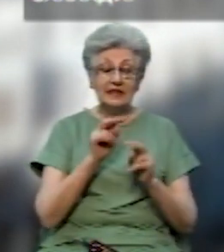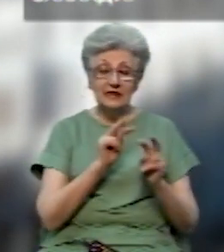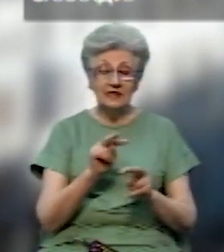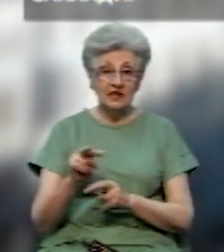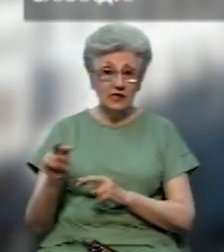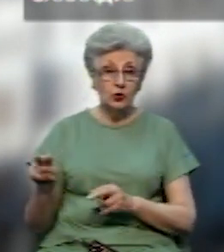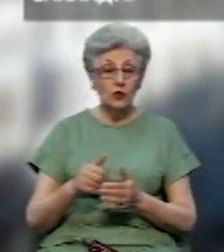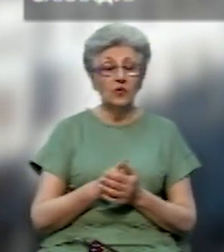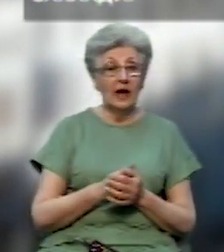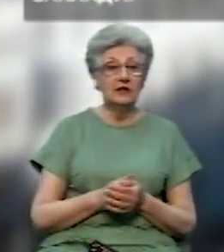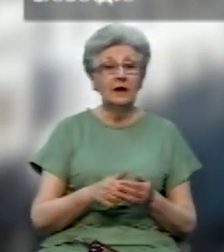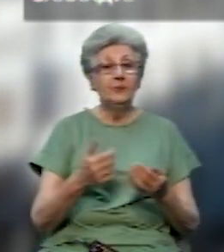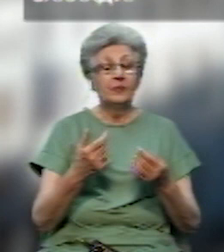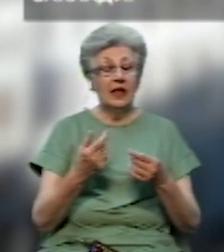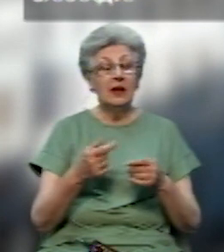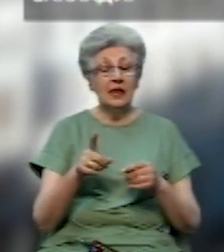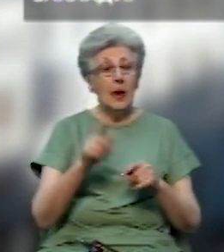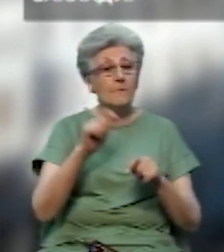моніторики цю ситуацію.